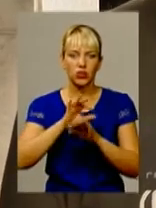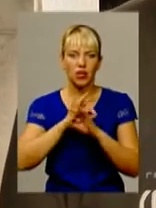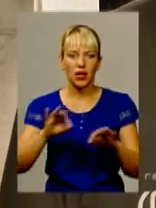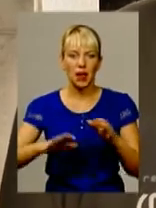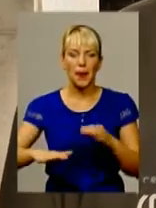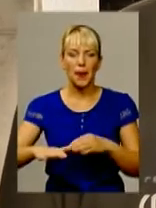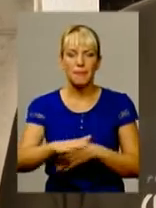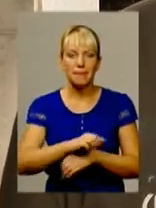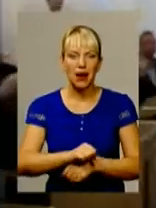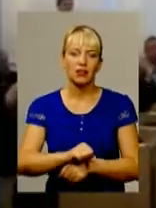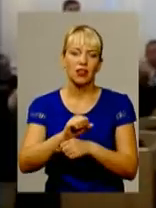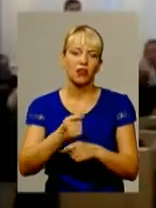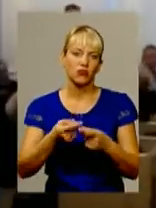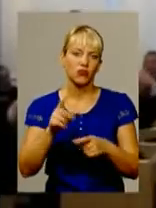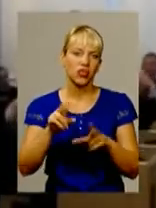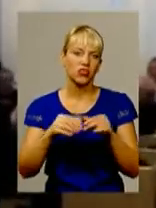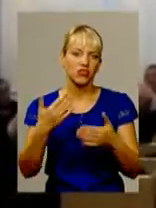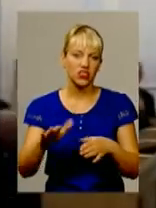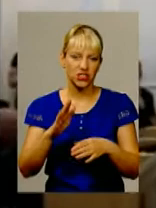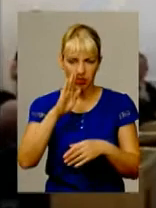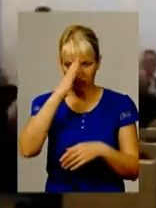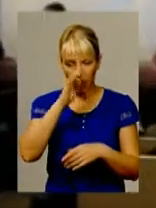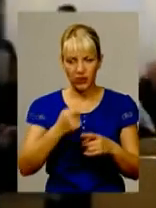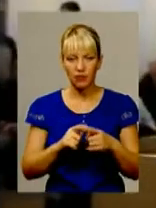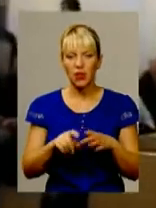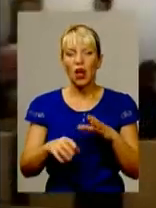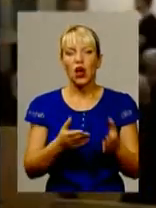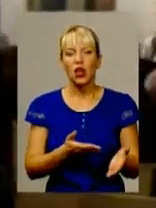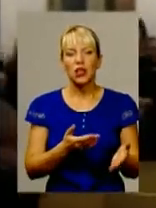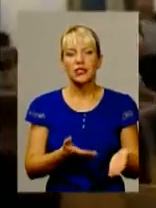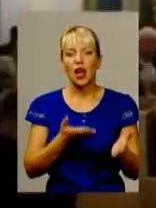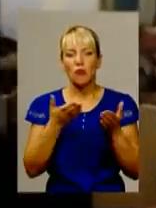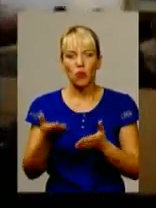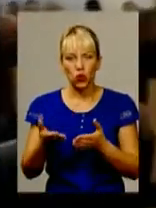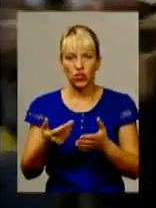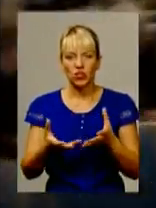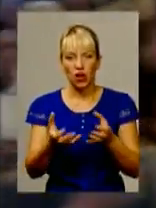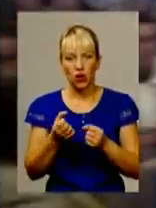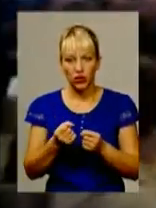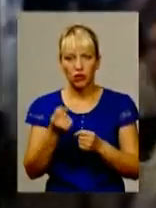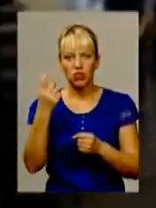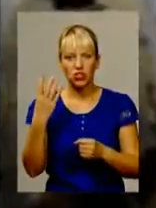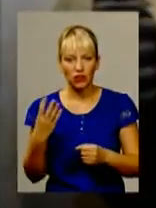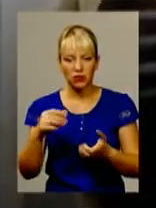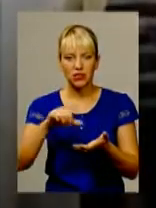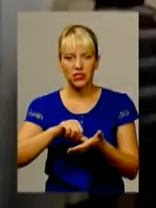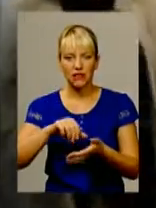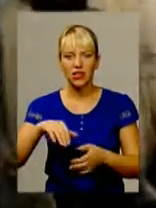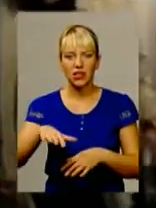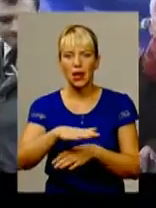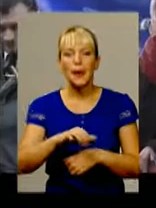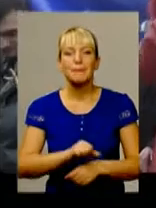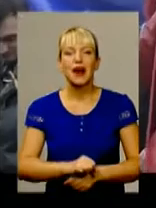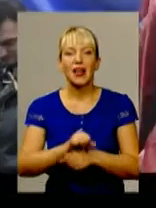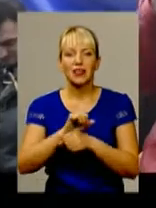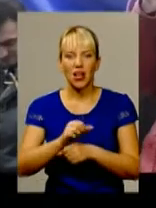реально вони зраджені. Отримали запрошення від різних політичних сил щонайменше чверть представників Ради Майдану Хмельниччини. Воно й не дивно.